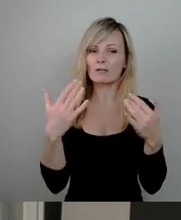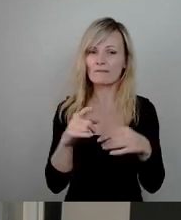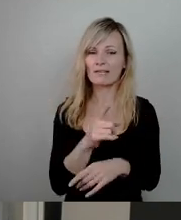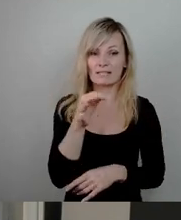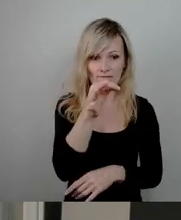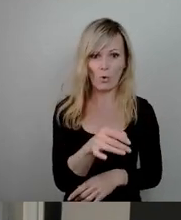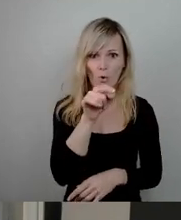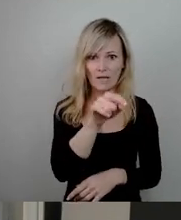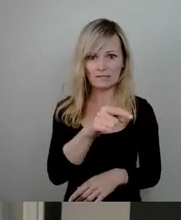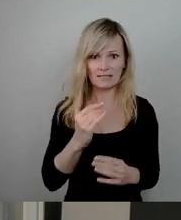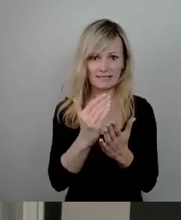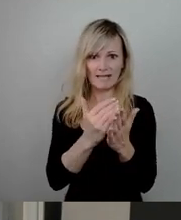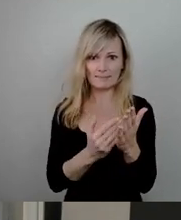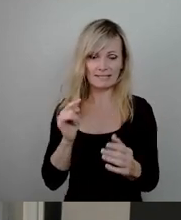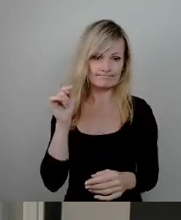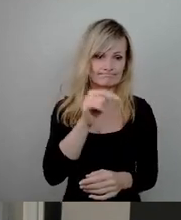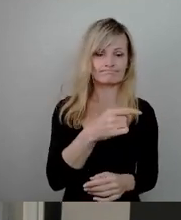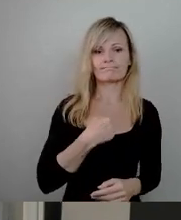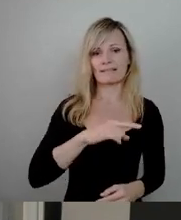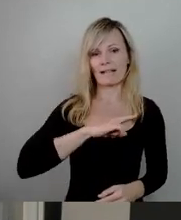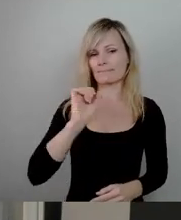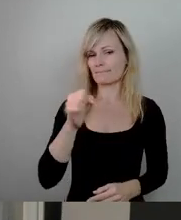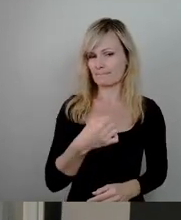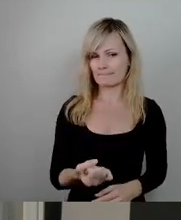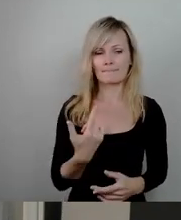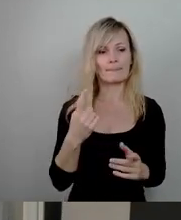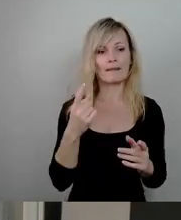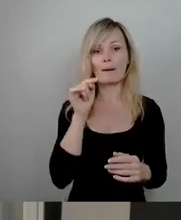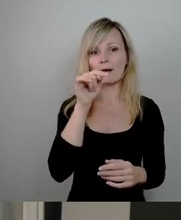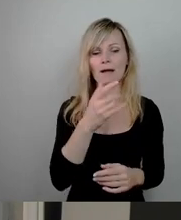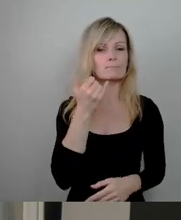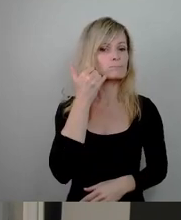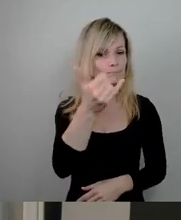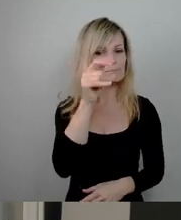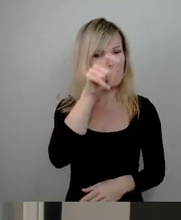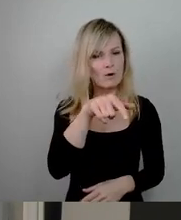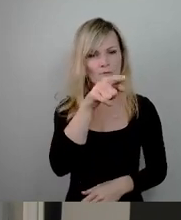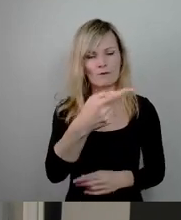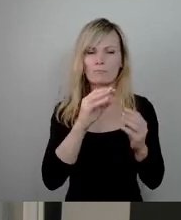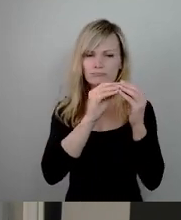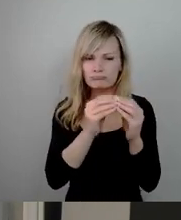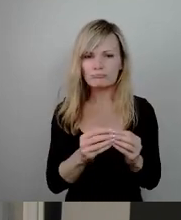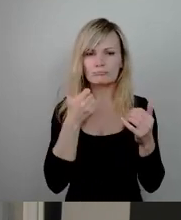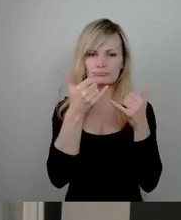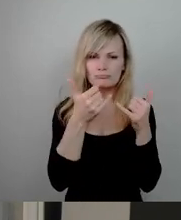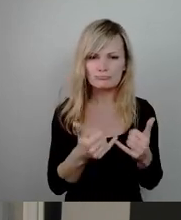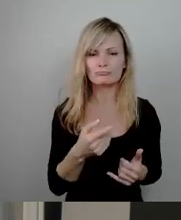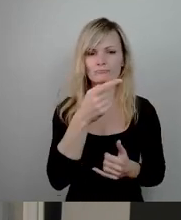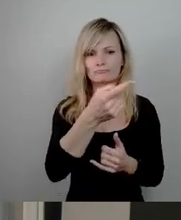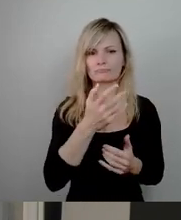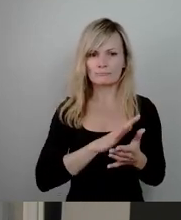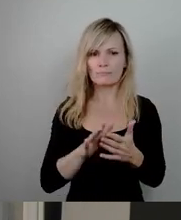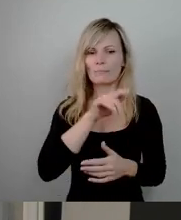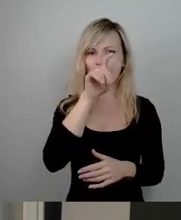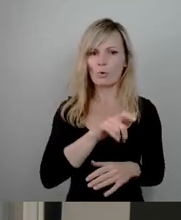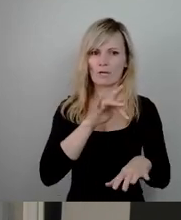ich nicht dabei sein konnte. Aber ich habe mit der Organisatorin telefoniert und sehr konstruktiv telefoniert. Das war nämlich einfach eine Bürgerin, die auf eine